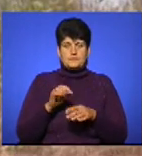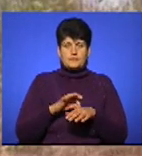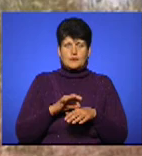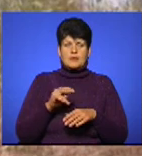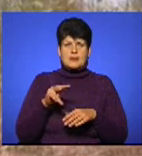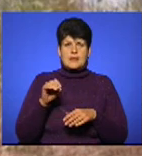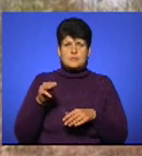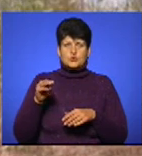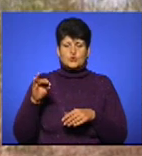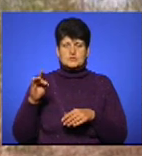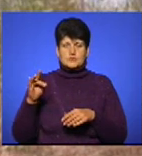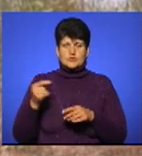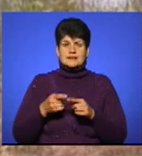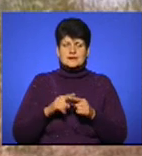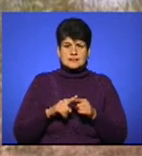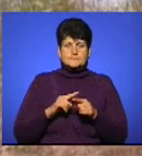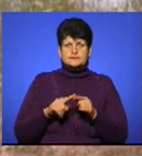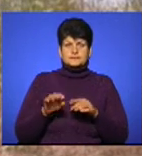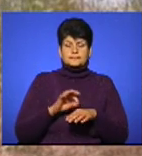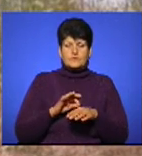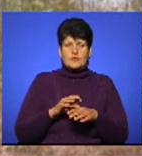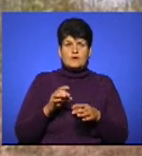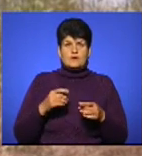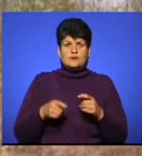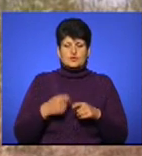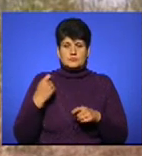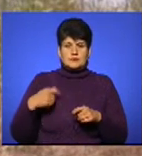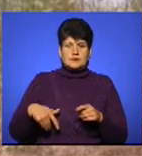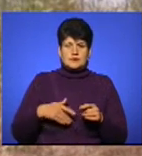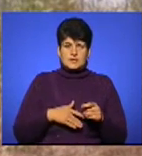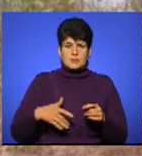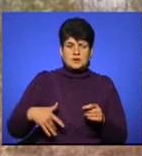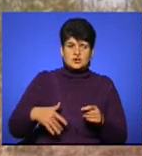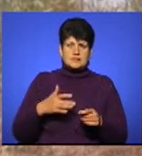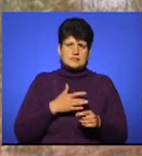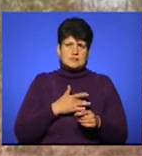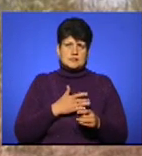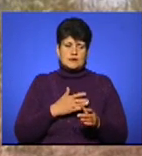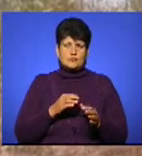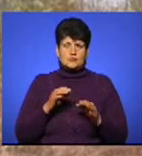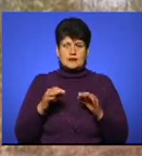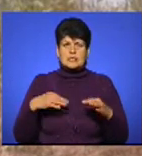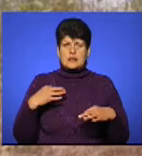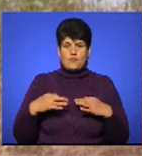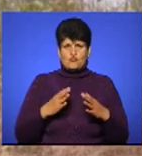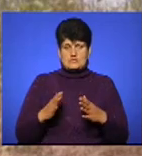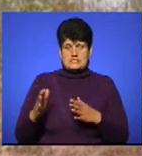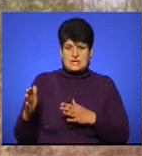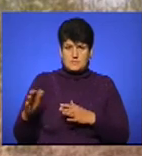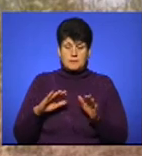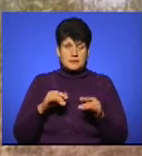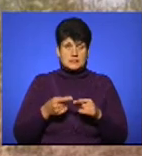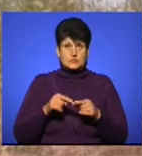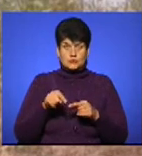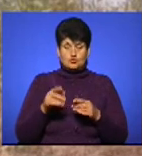Лептерспіроз – це гостре інфекційне захворювання, що вражає нирки, печінку, серцеву судину та нервову системи. Після цього